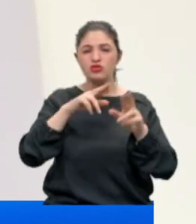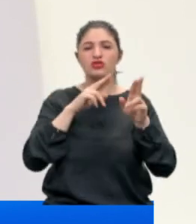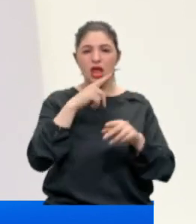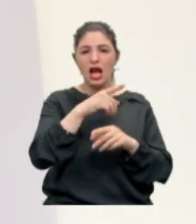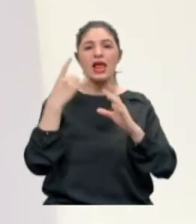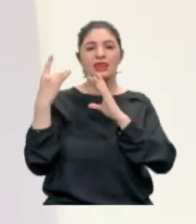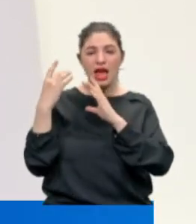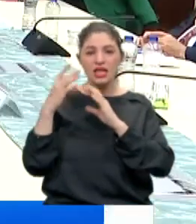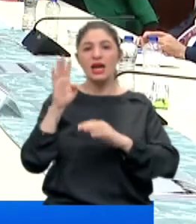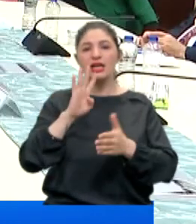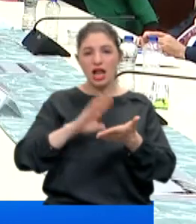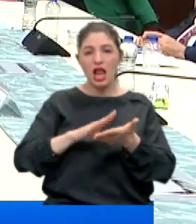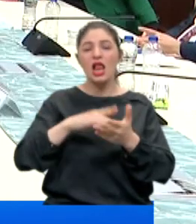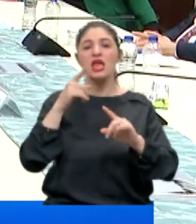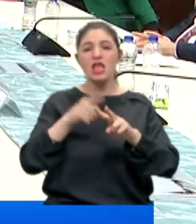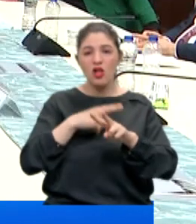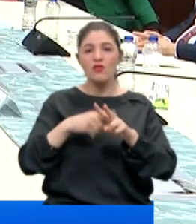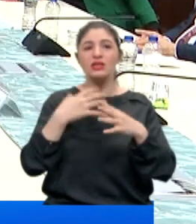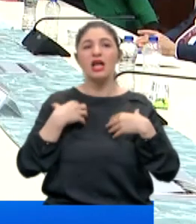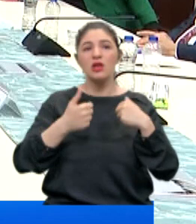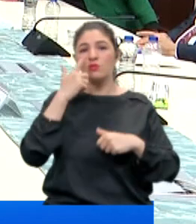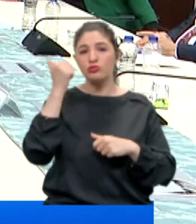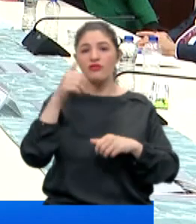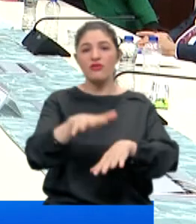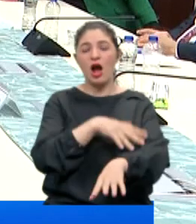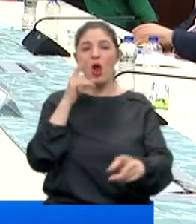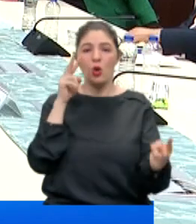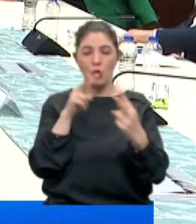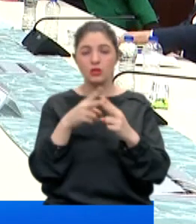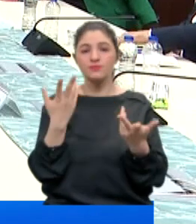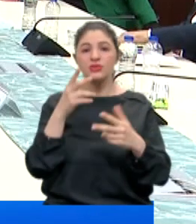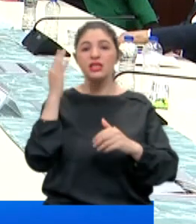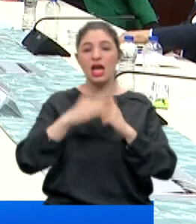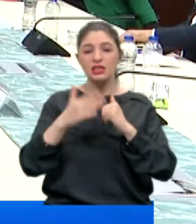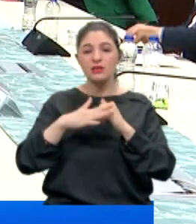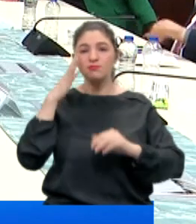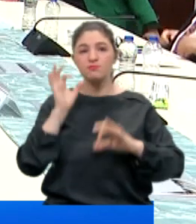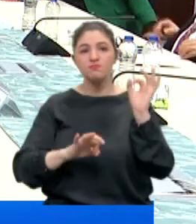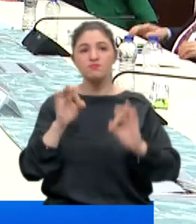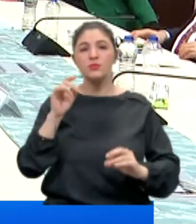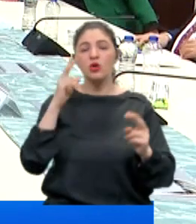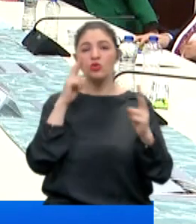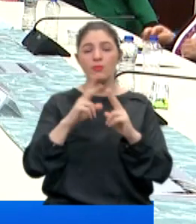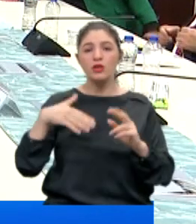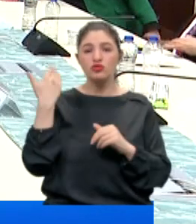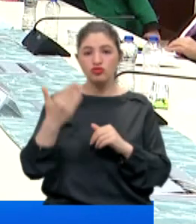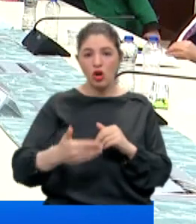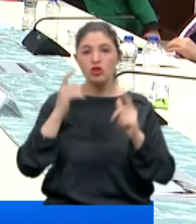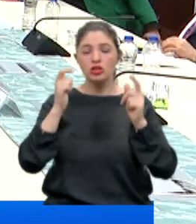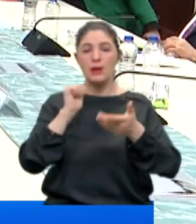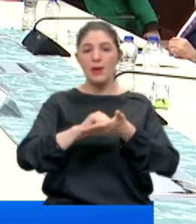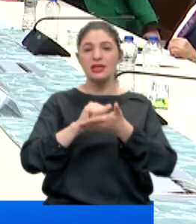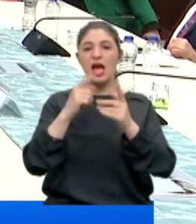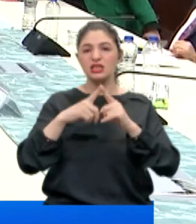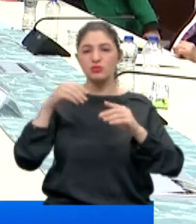Çanakkale, Tekirdağ, Kırıklareli, Yalova'nın sağlık müdürleri ve valileriyle görüştü. Tedbirlerin değerlendirildiği görüşmenin ardından sosyal